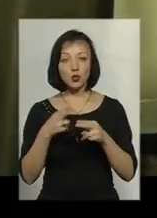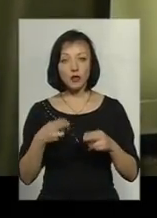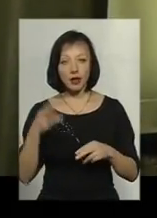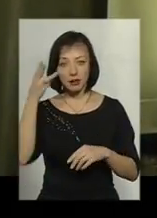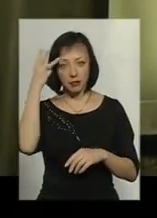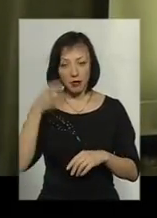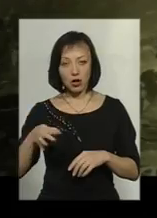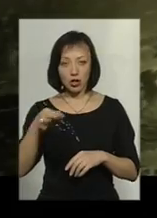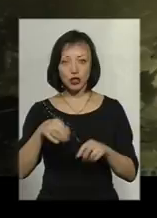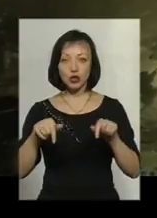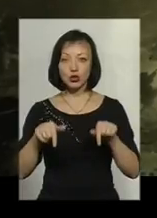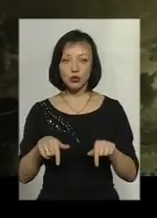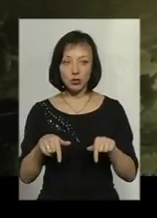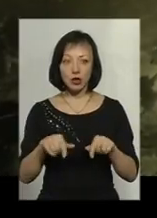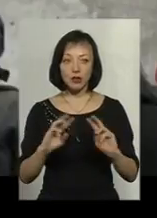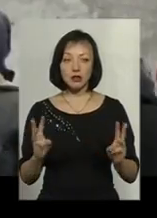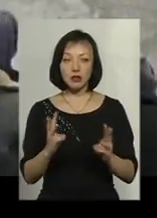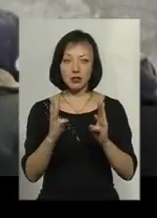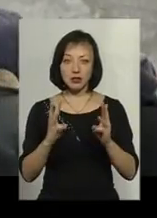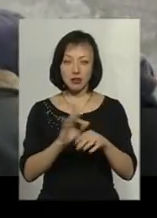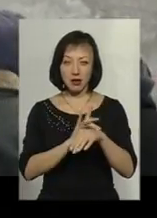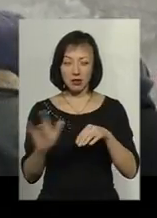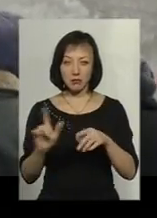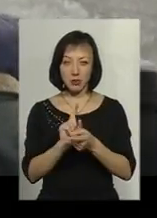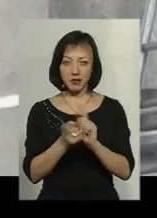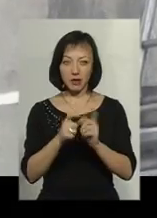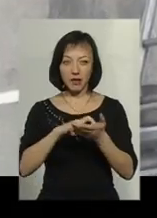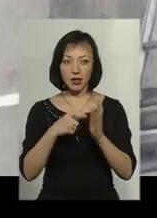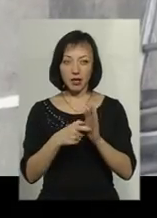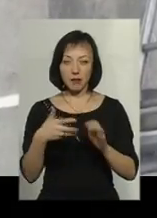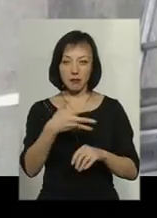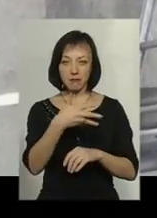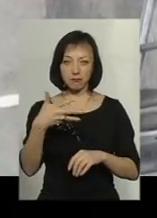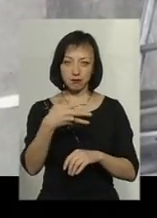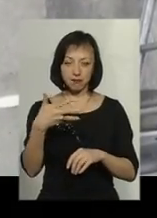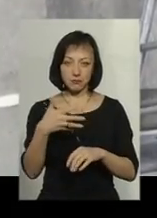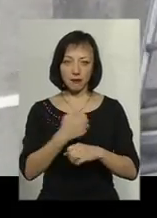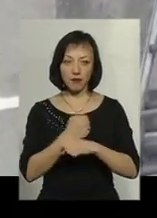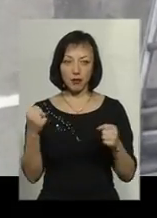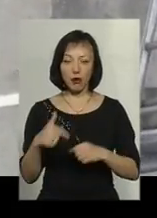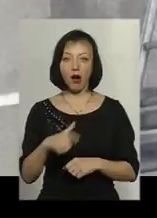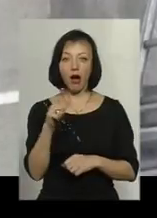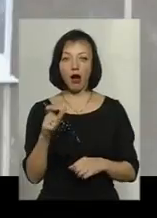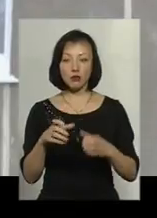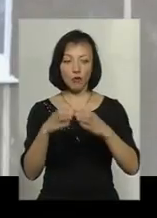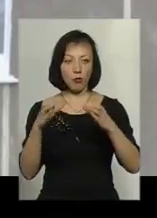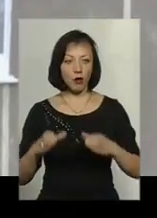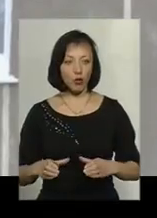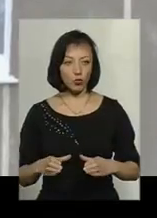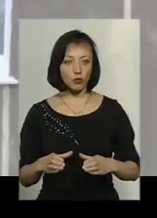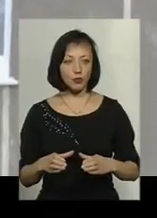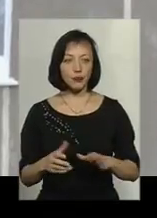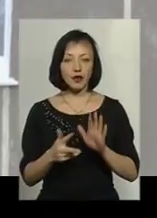Хмельниччина. Тут на згарище перетворилася квартира у п'ятиповерхівці після вибуху газового балону.